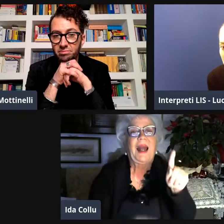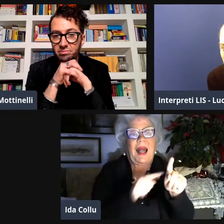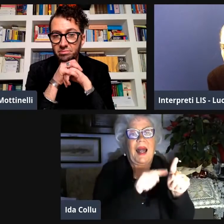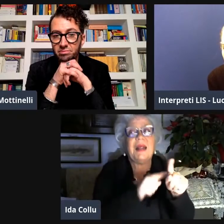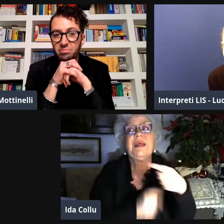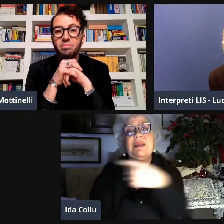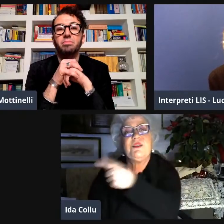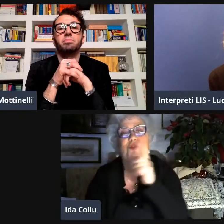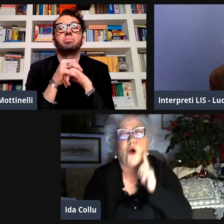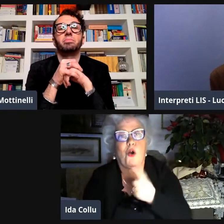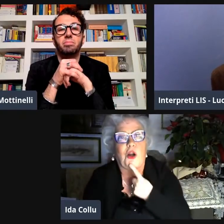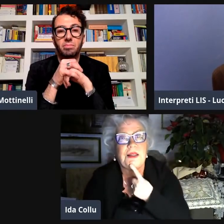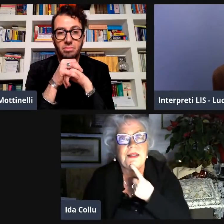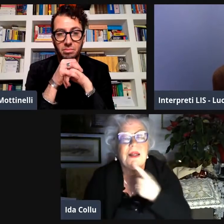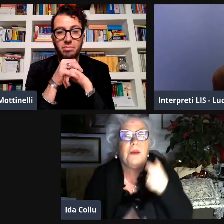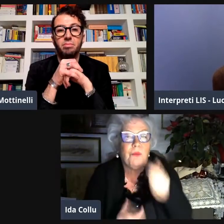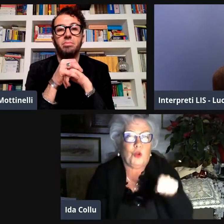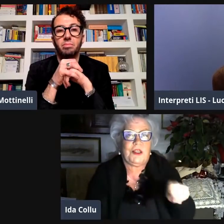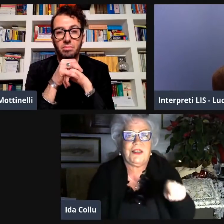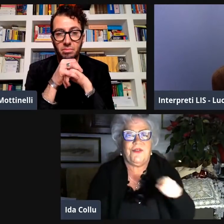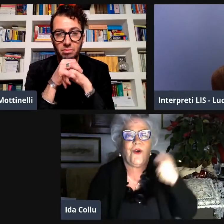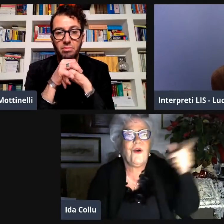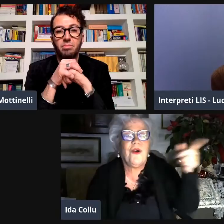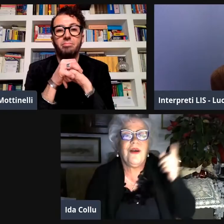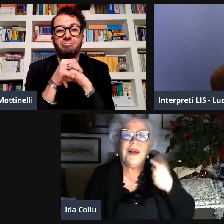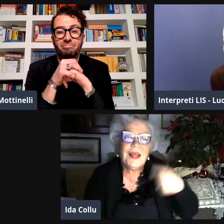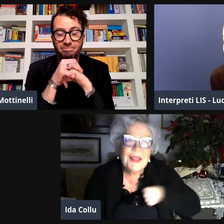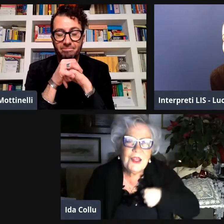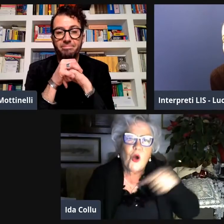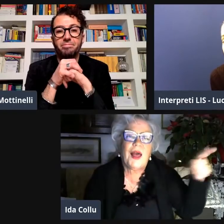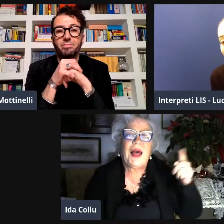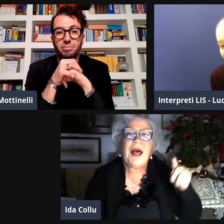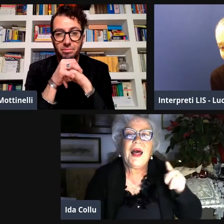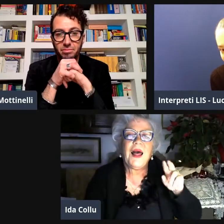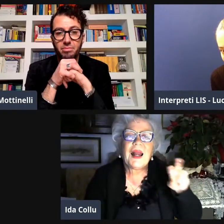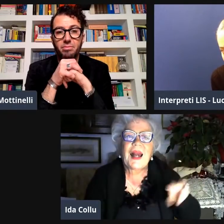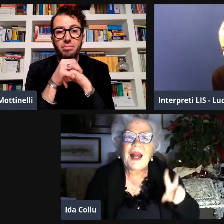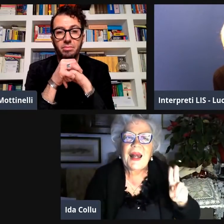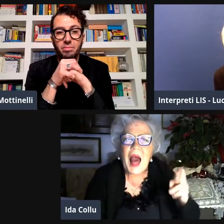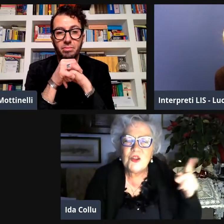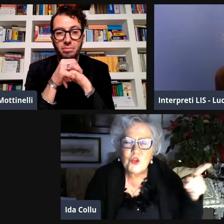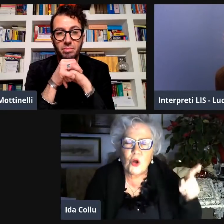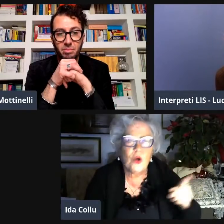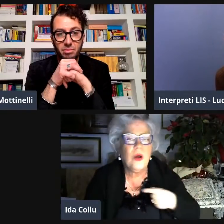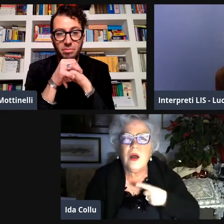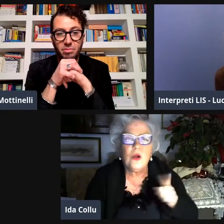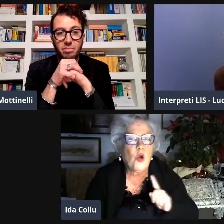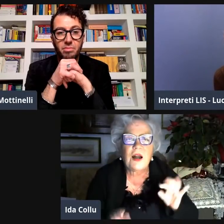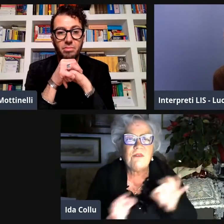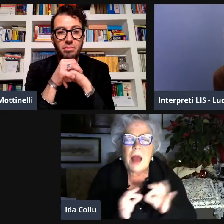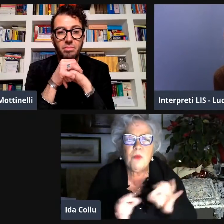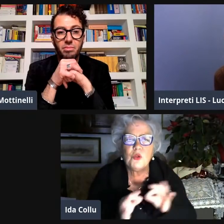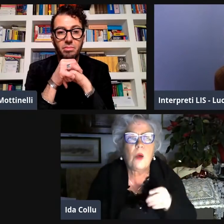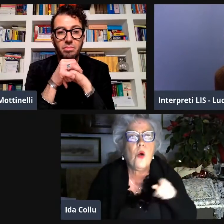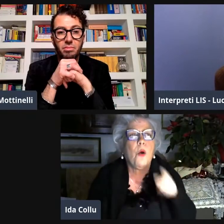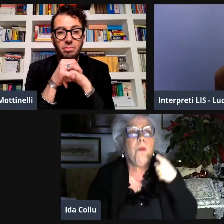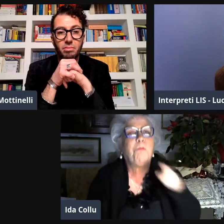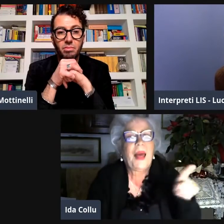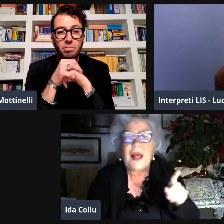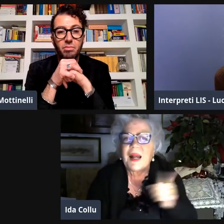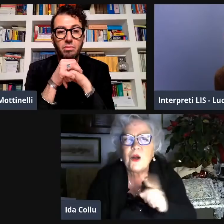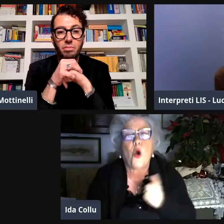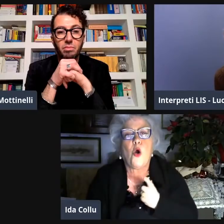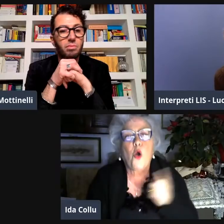riconosciuto e quindi è per questo che si diceva parlare per i sordi e quindi